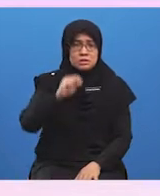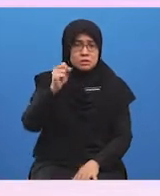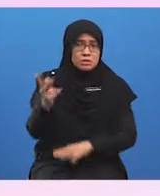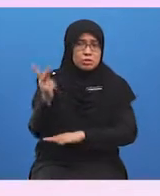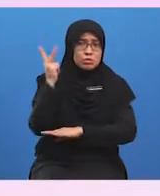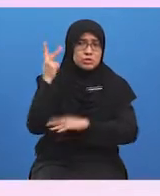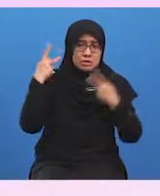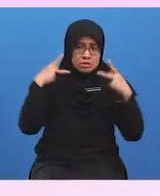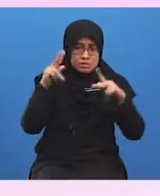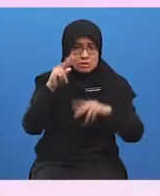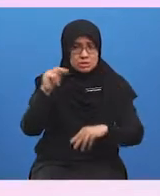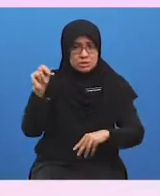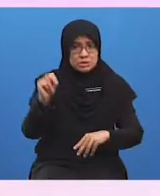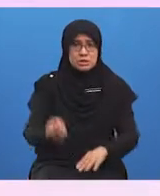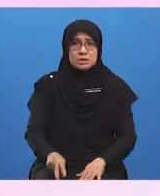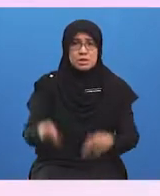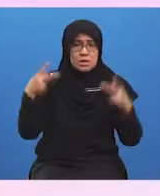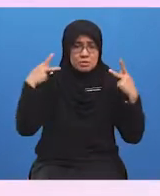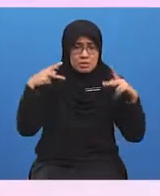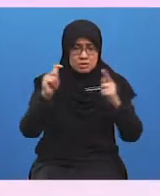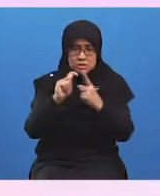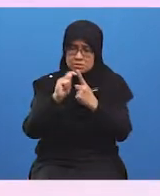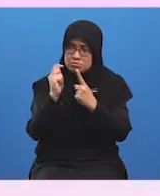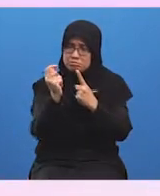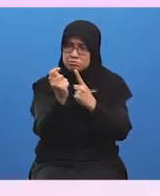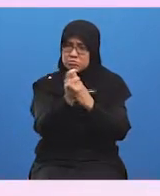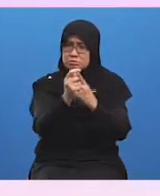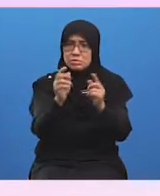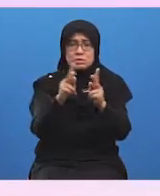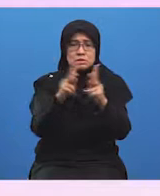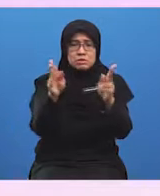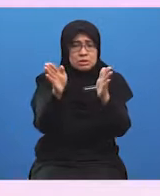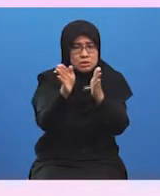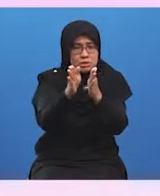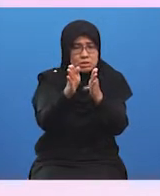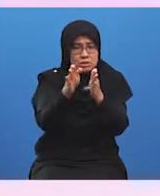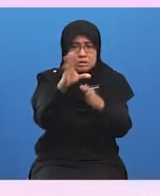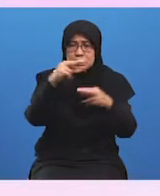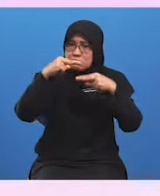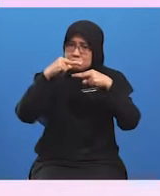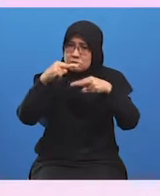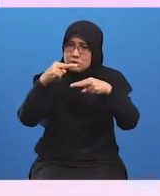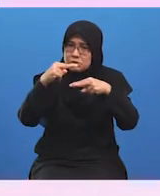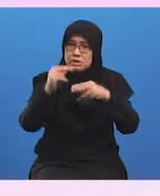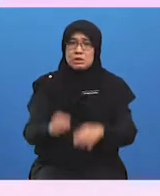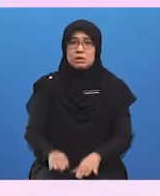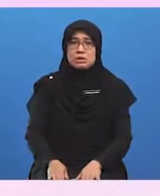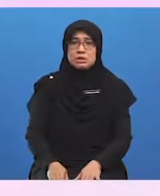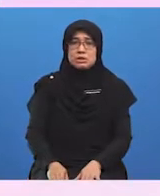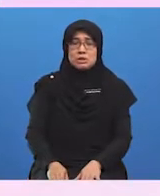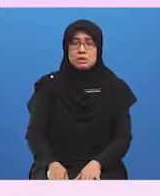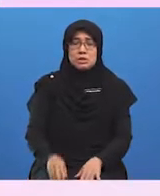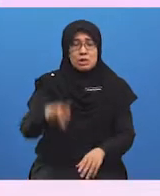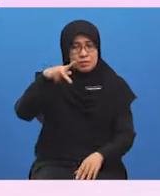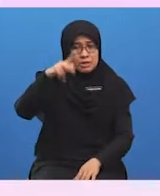pasaran tempatan adalah sangat kecil dan terhad. Ini menghadkan kemampuan